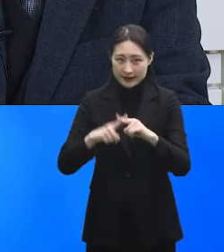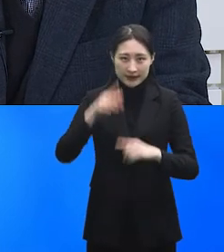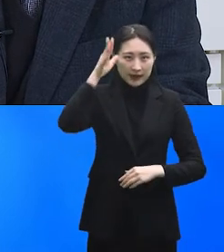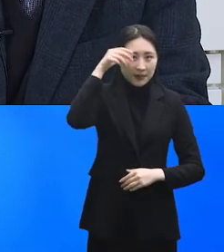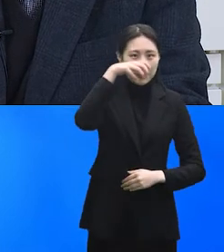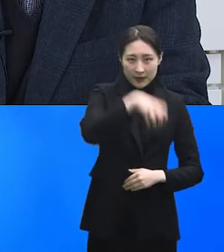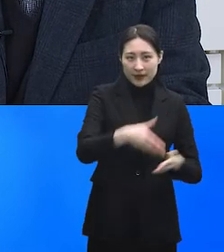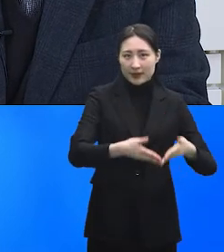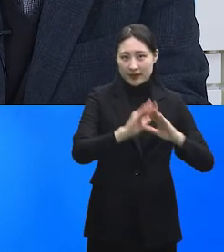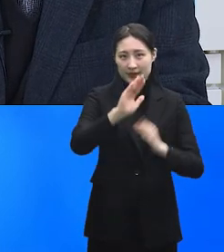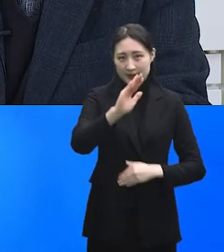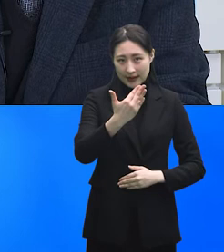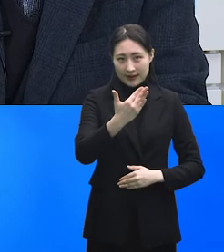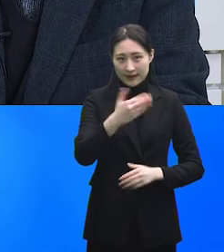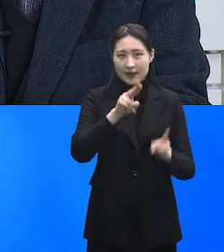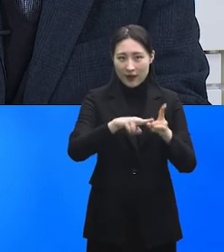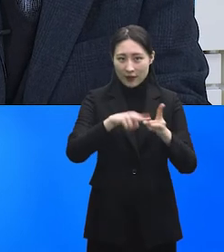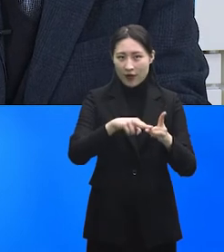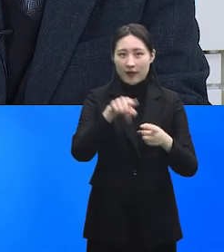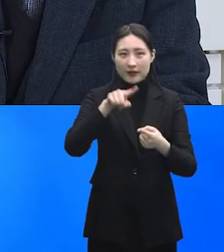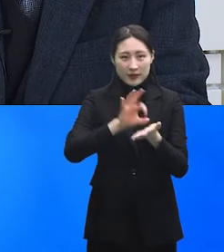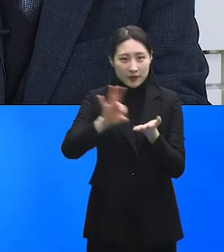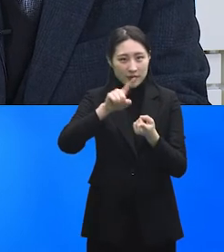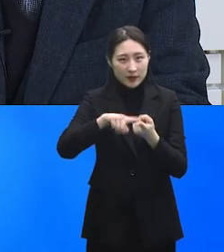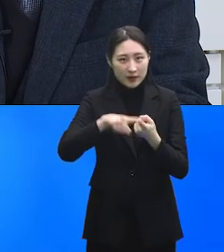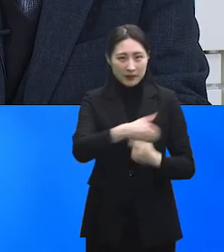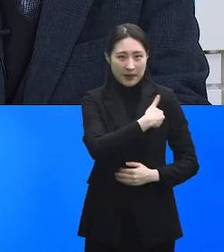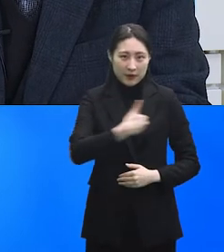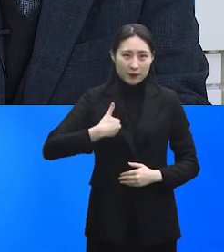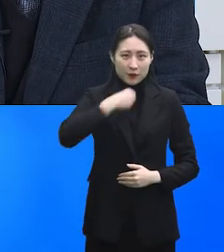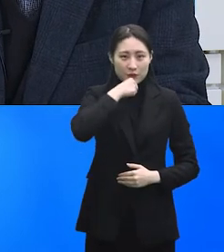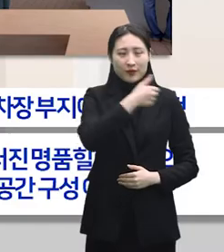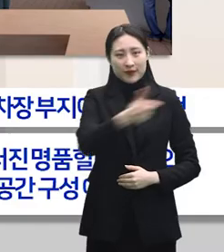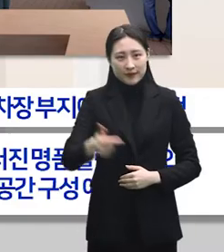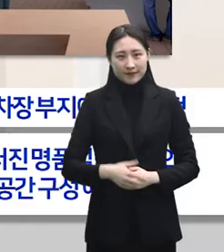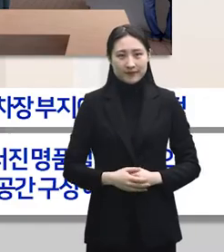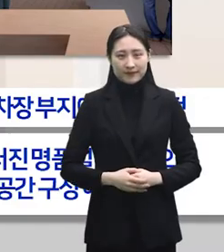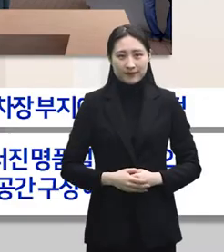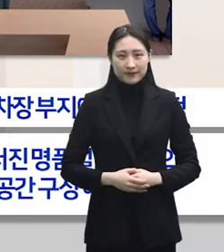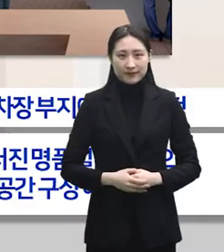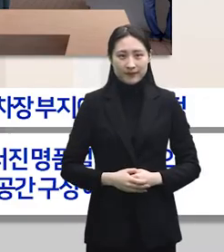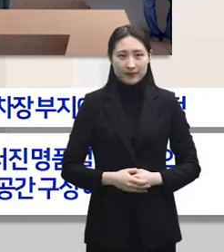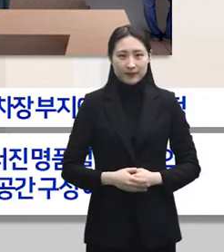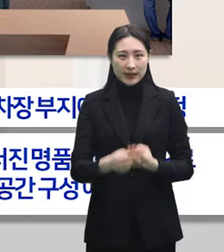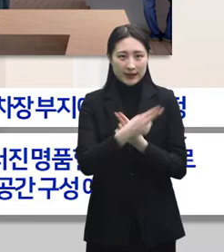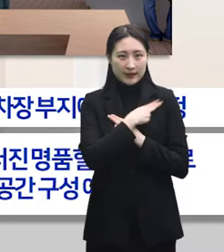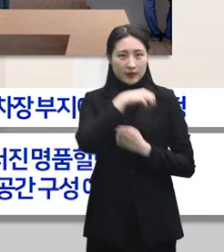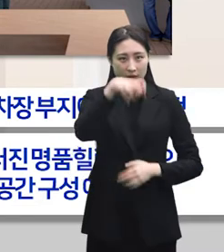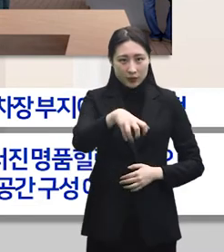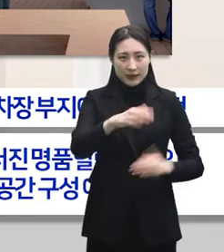힐링센터에 대한 인근 지역 주민들의 만족도가 매우 높은 것으로 알고 있습니다. 신사동은 주거와 상업